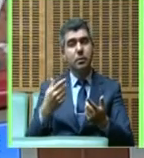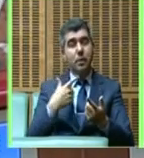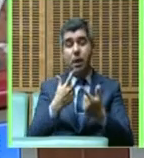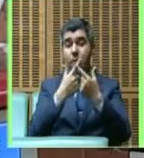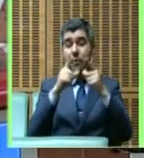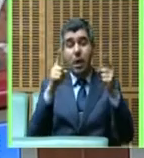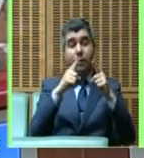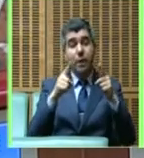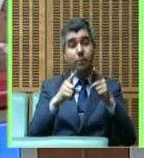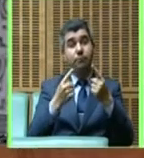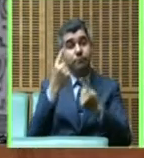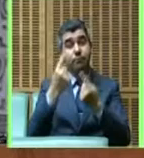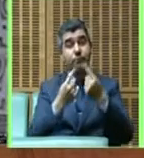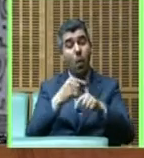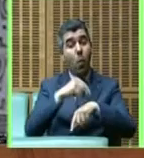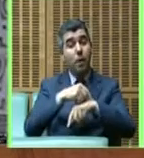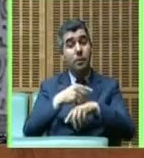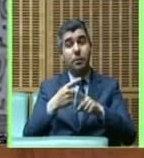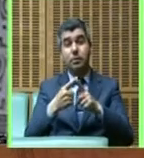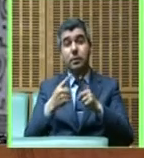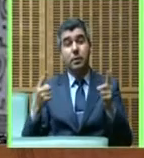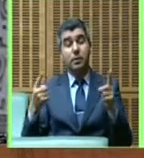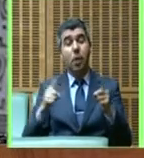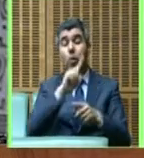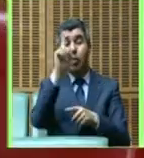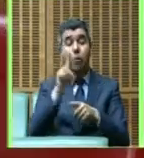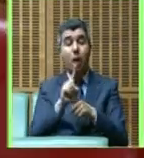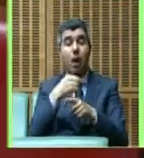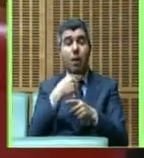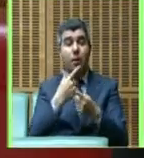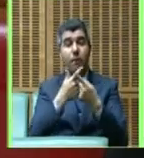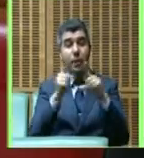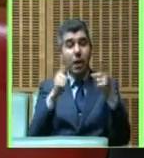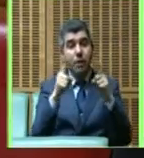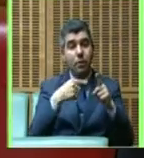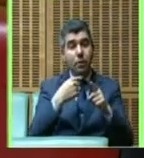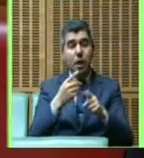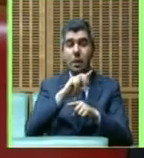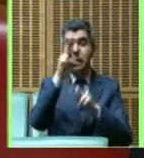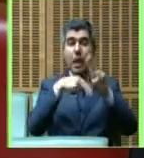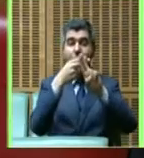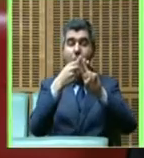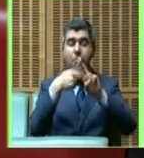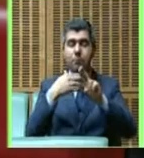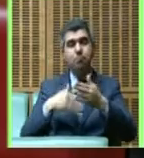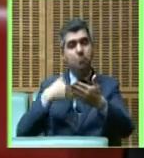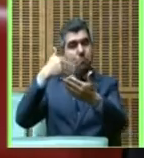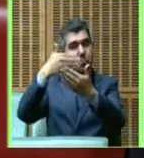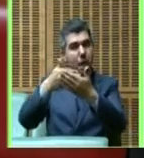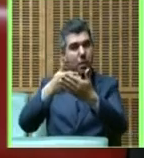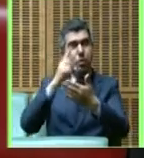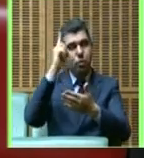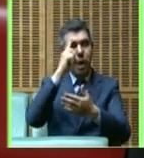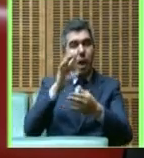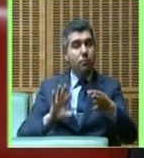للأقاليم ما مكانش عندي في السؤال الأقاليم مطروحة وبالتالي ممكنش نجاوب عليها احنا منفتحين في إطار الشراكات